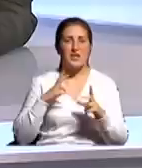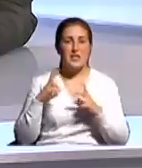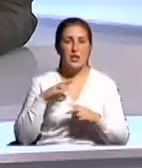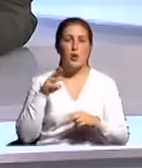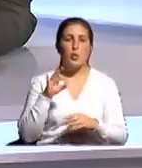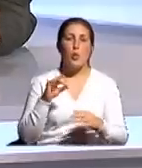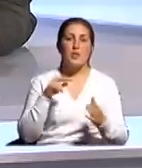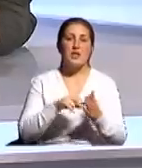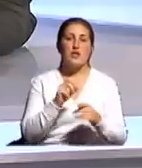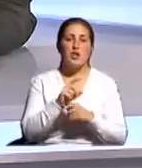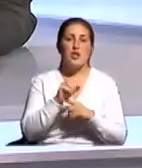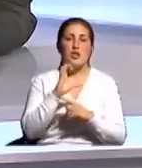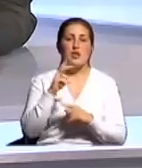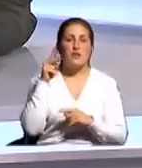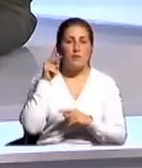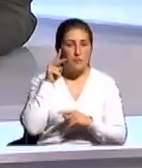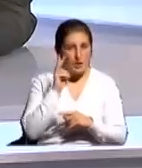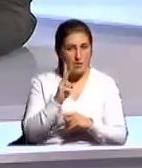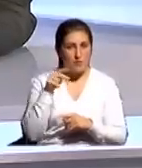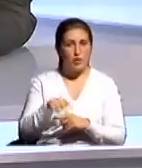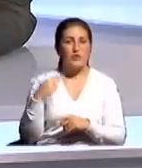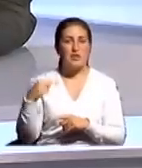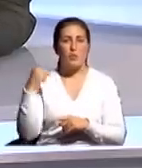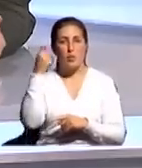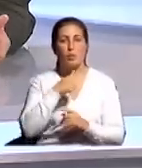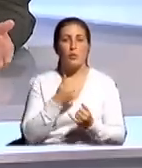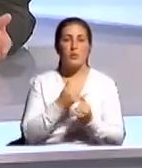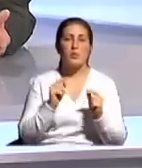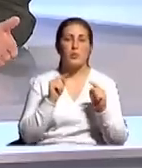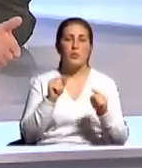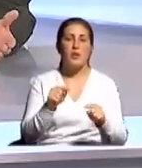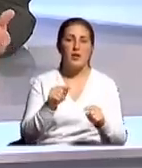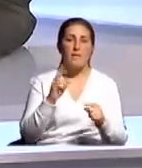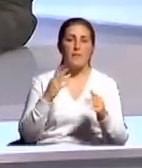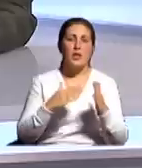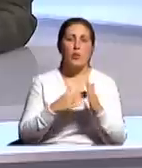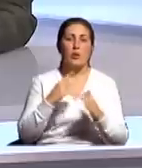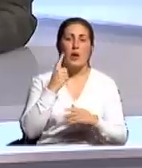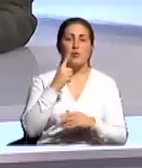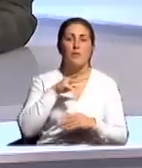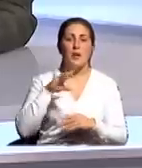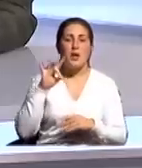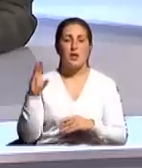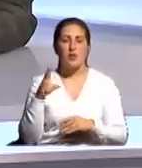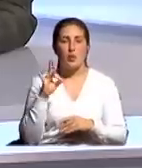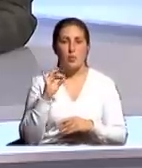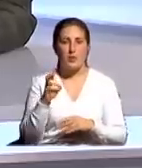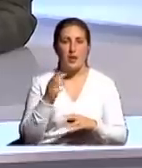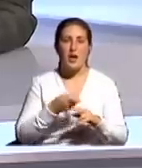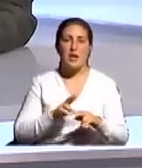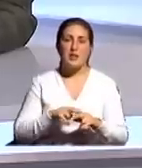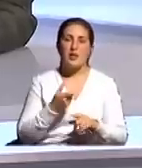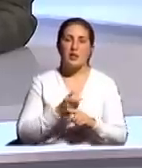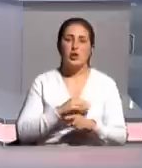то поставлена задача к 2020 году обеспечить поступление от науки в пределах одного миллиарда рублей. Это достаточно